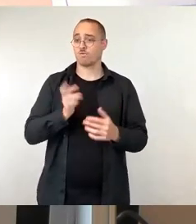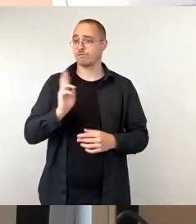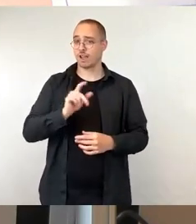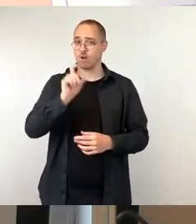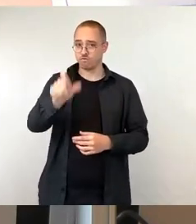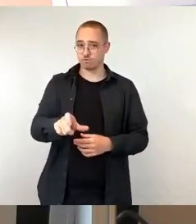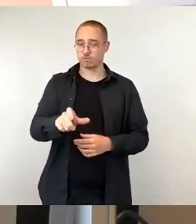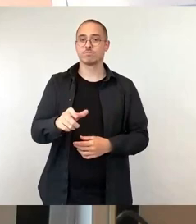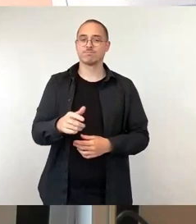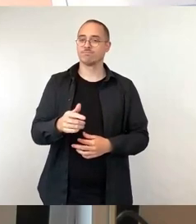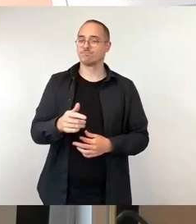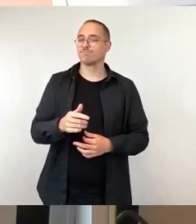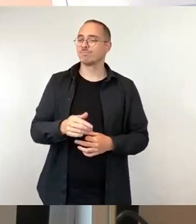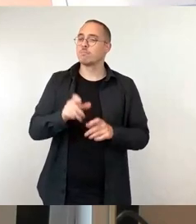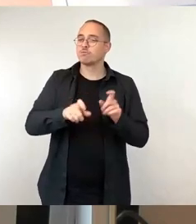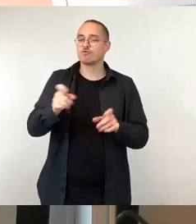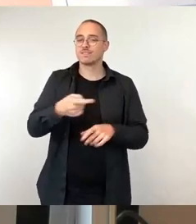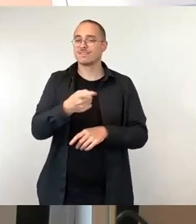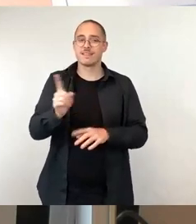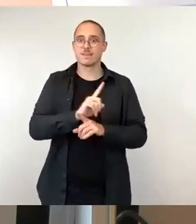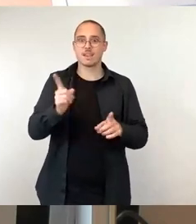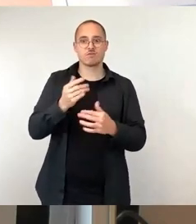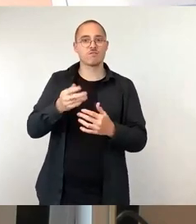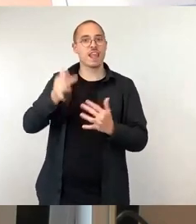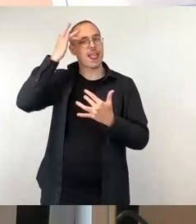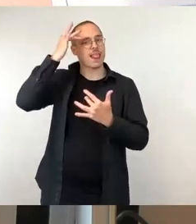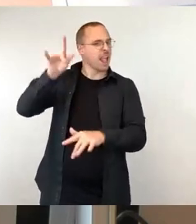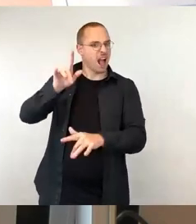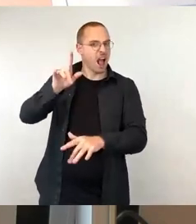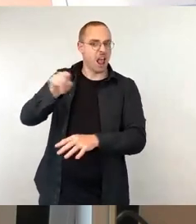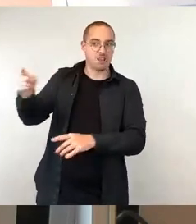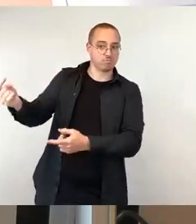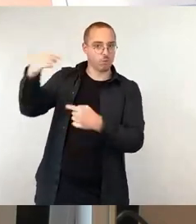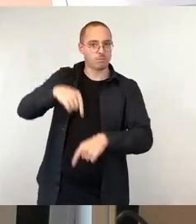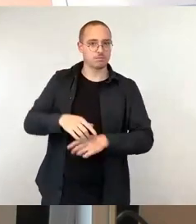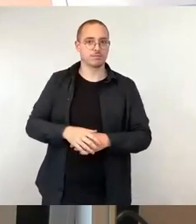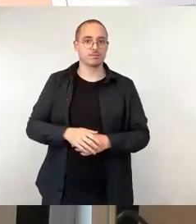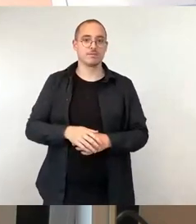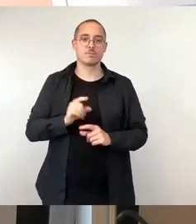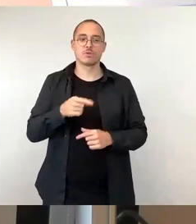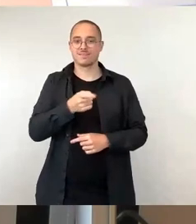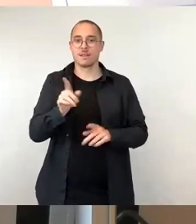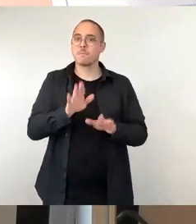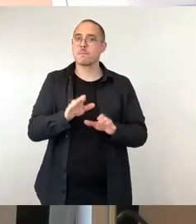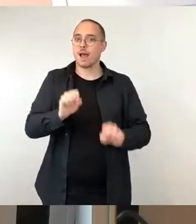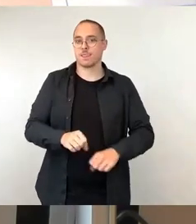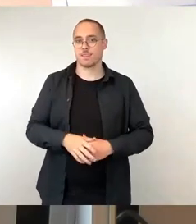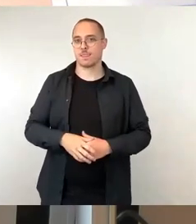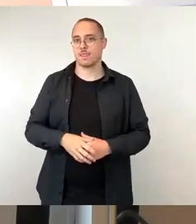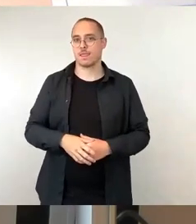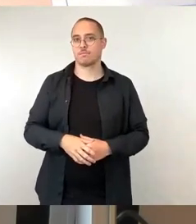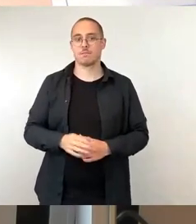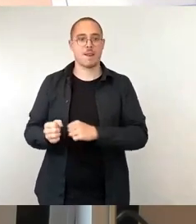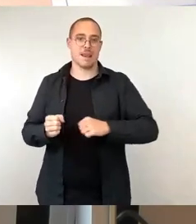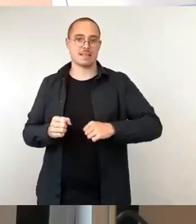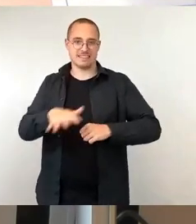eingereist sind und auch eine Bleibeperspektive haben. Auf der linken Seite des Saals gibt es dagegen nicht wenige, die im Thema Integration vor